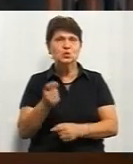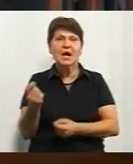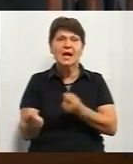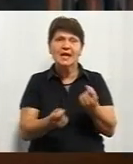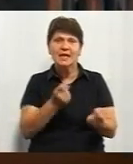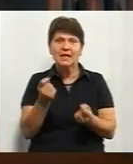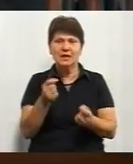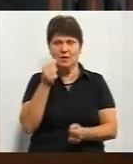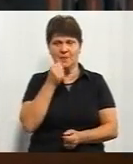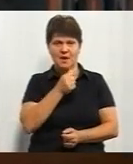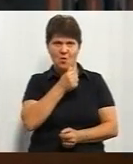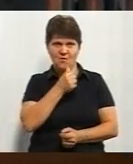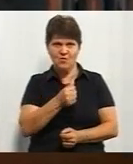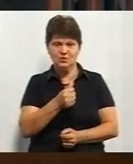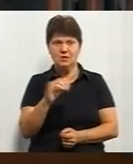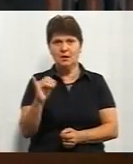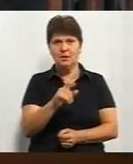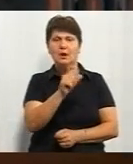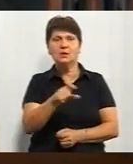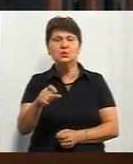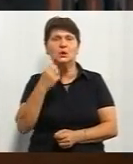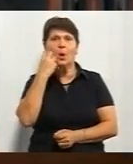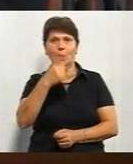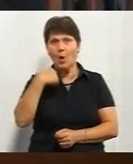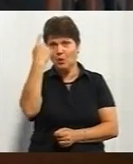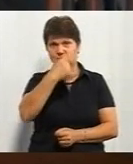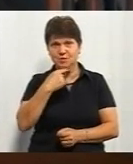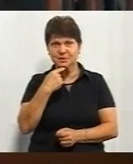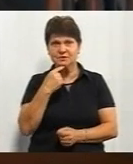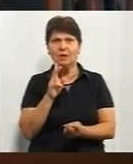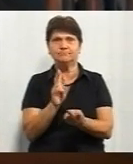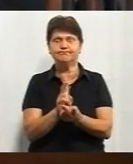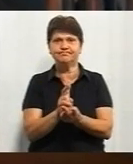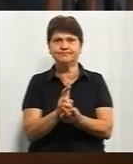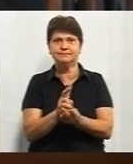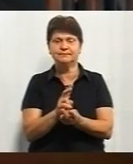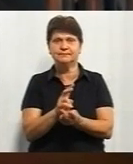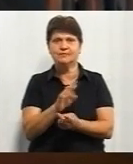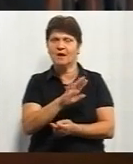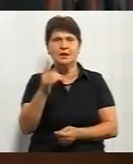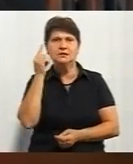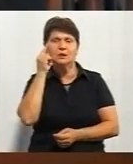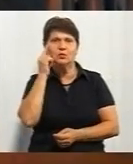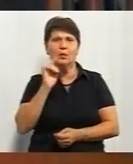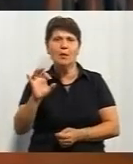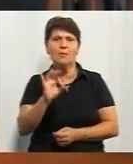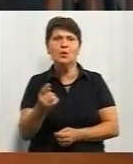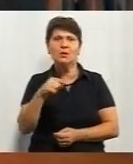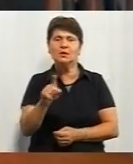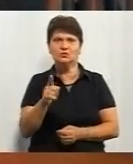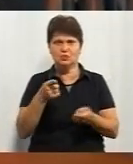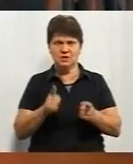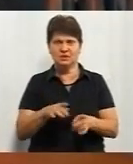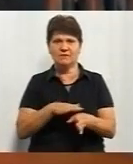приховуються. І люди, коли особисто з цим, да, не стикаються, ну вони не задумуються про те, що дійсно